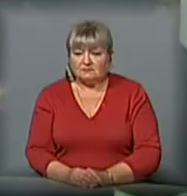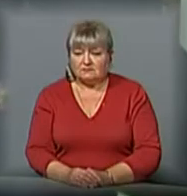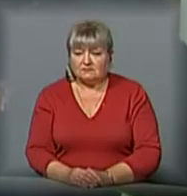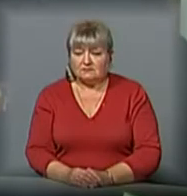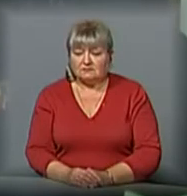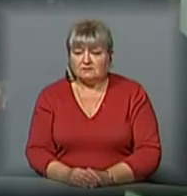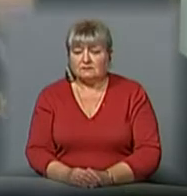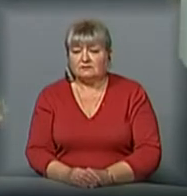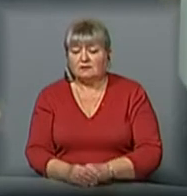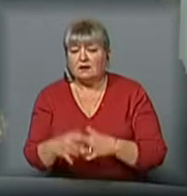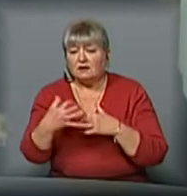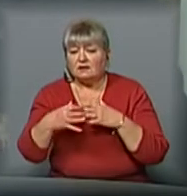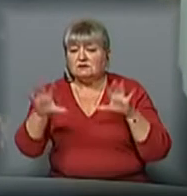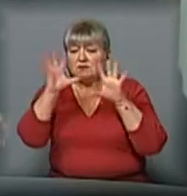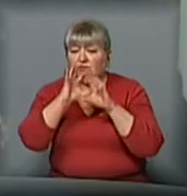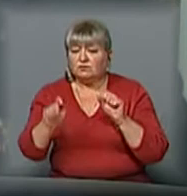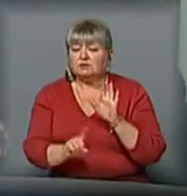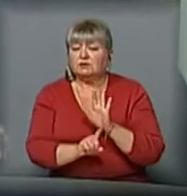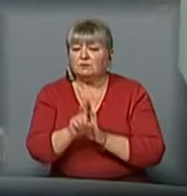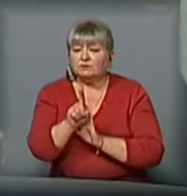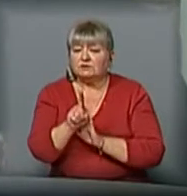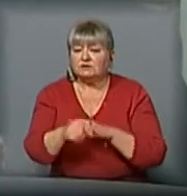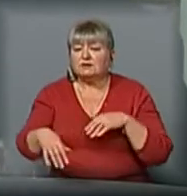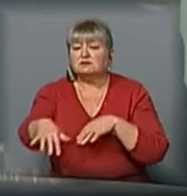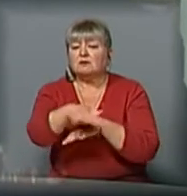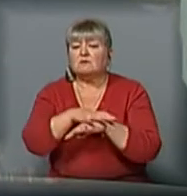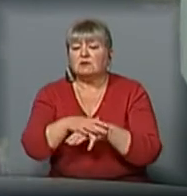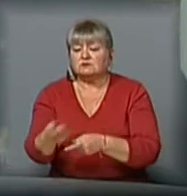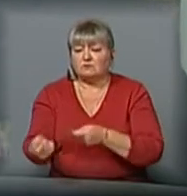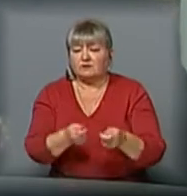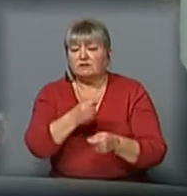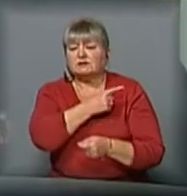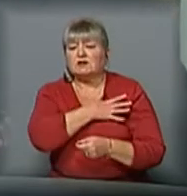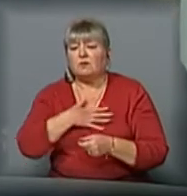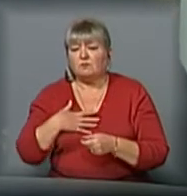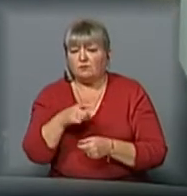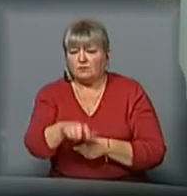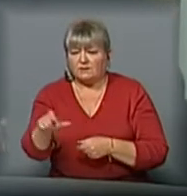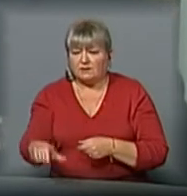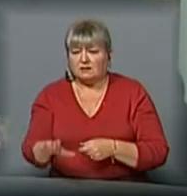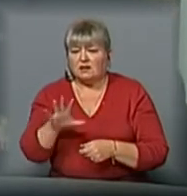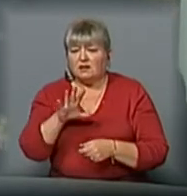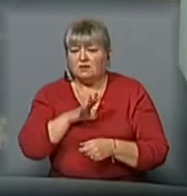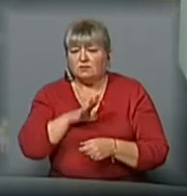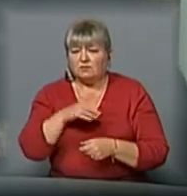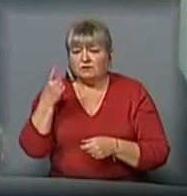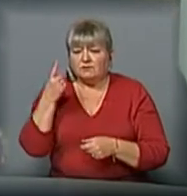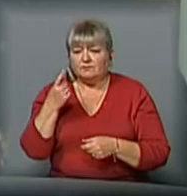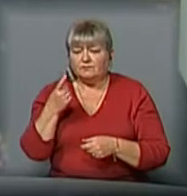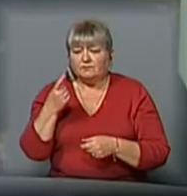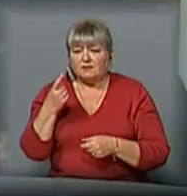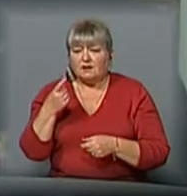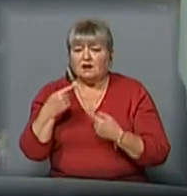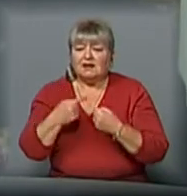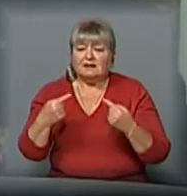Серед ночі починається масове поступлення, масове поранення. Перше, гумовими кулями, то були різного